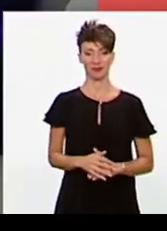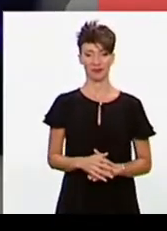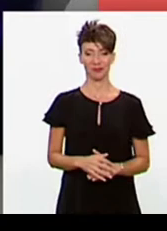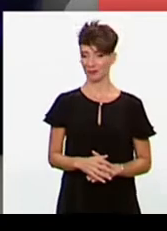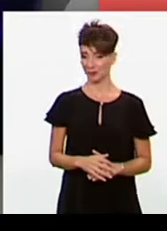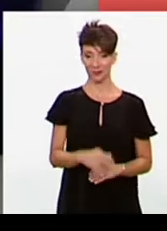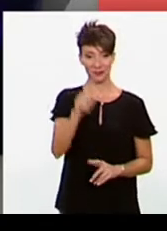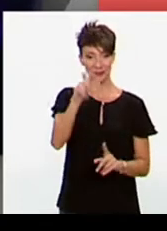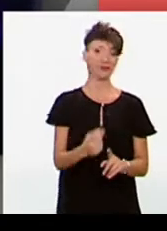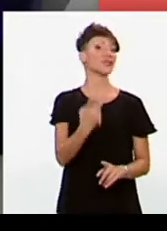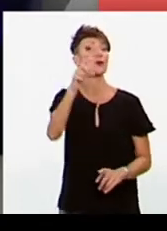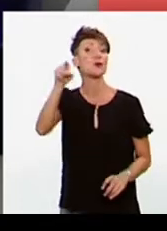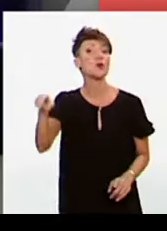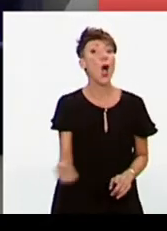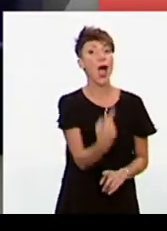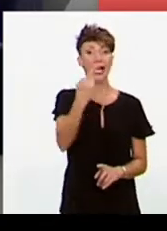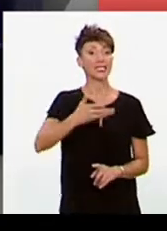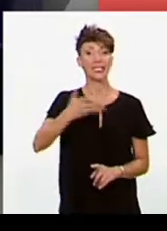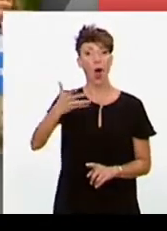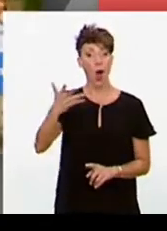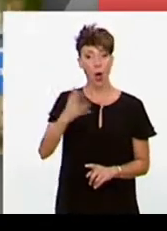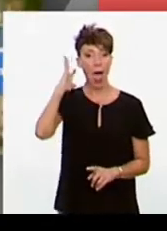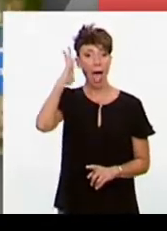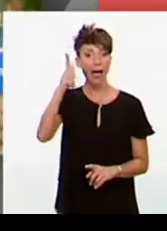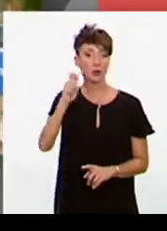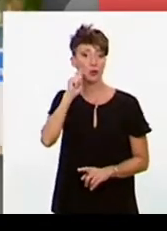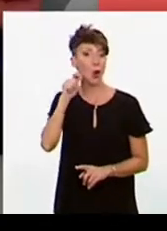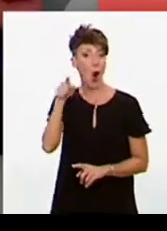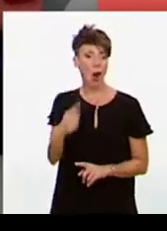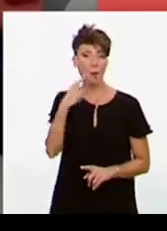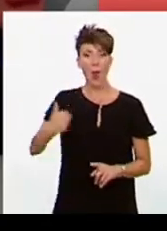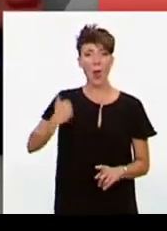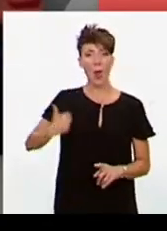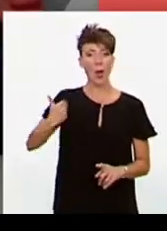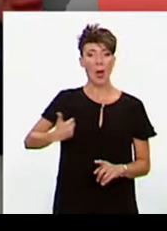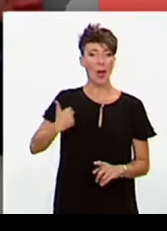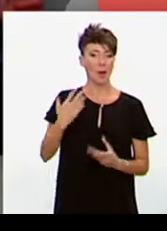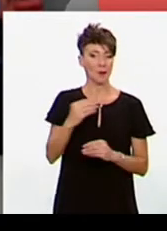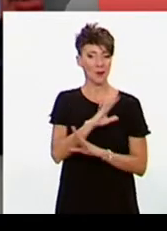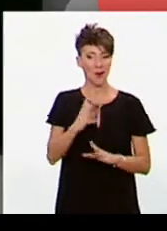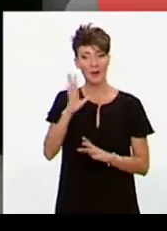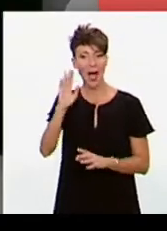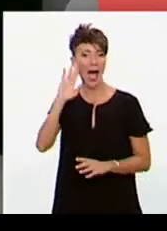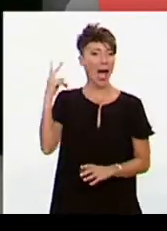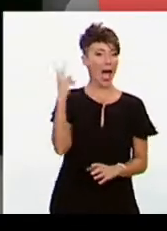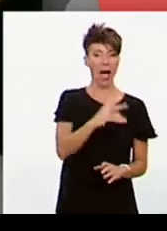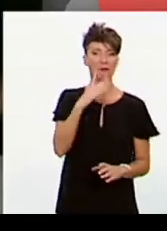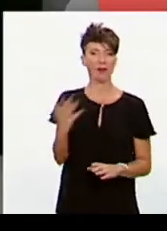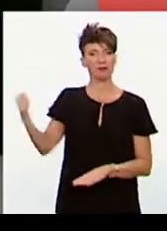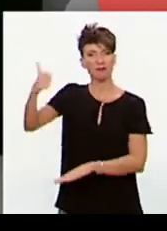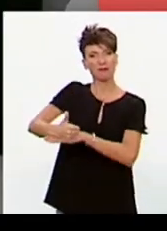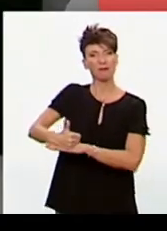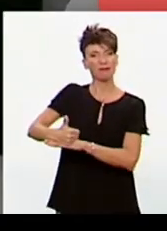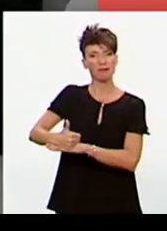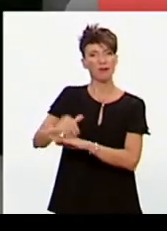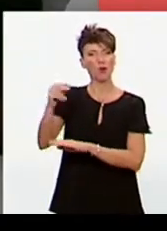Η 29χρονη Αλεξάνδρεια Οκάζειο Κορτές είναι η νεότερη γυναίκα στην ιστορία των Ηνωμένων Πολιτείων που καταλαμβάνει